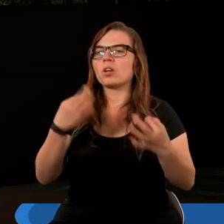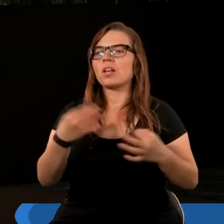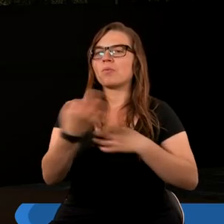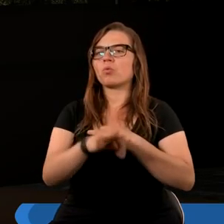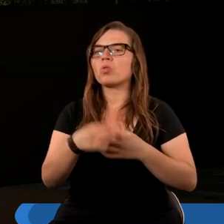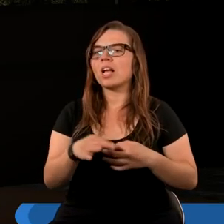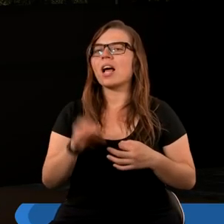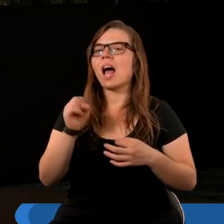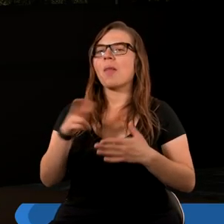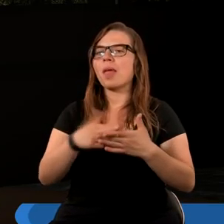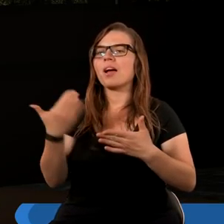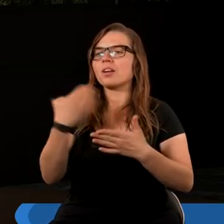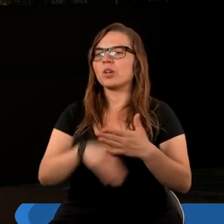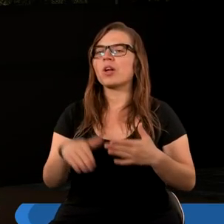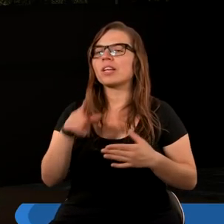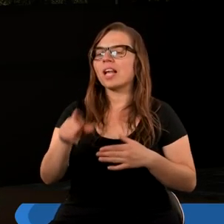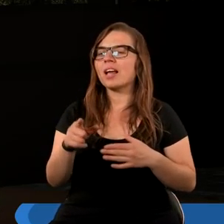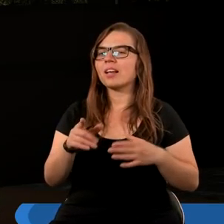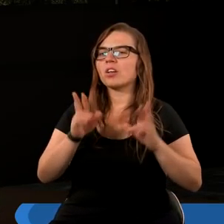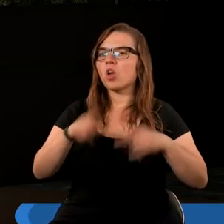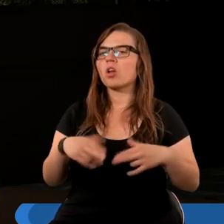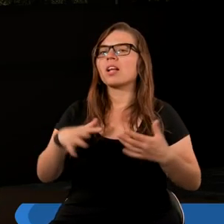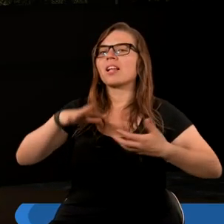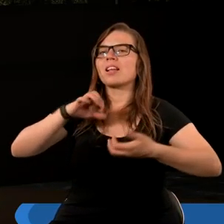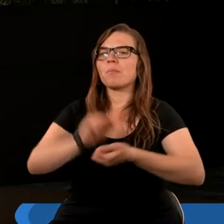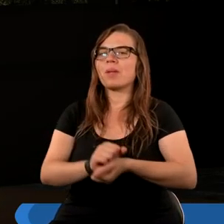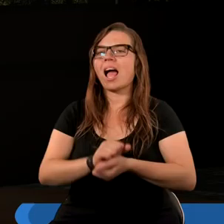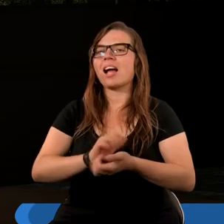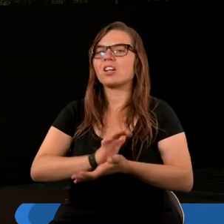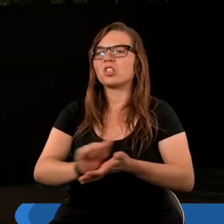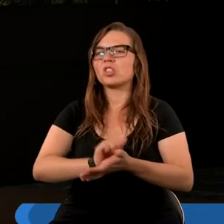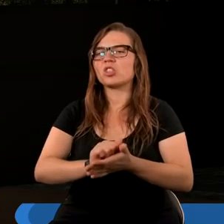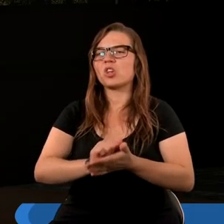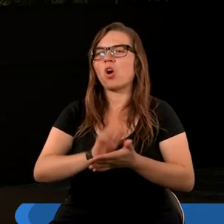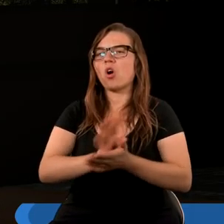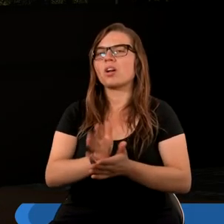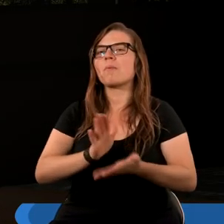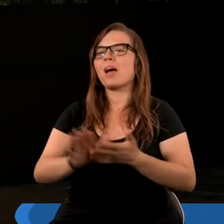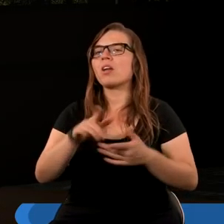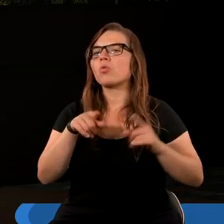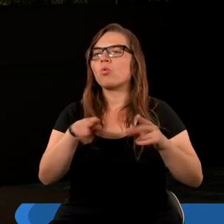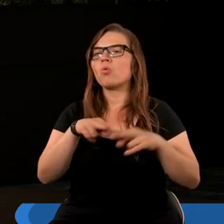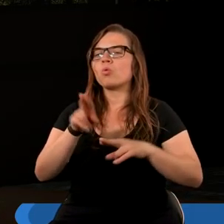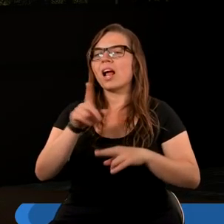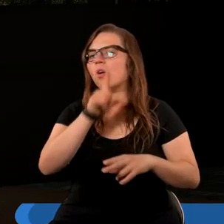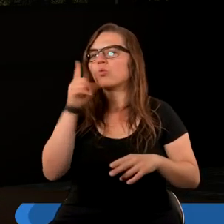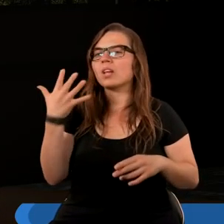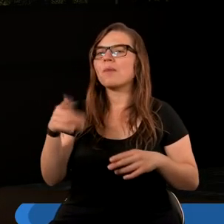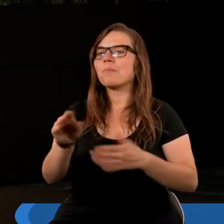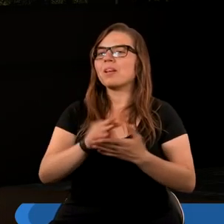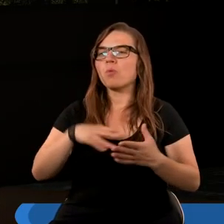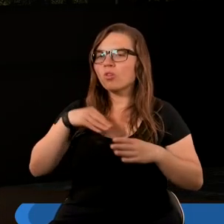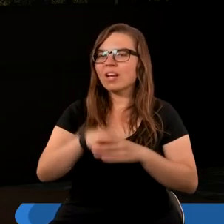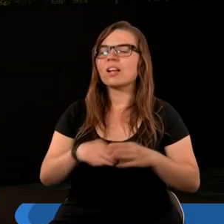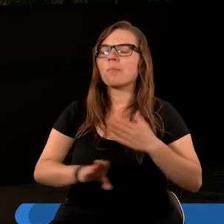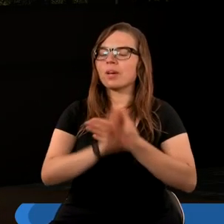teraz studiujemy, a na koniec jest zostanie zmiażdżony bez udziału ludzkiej ręki. Więc Pismo